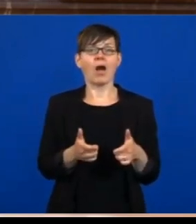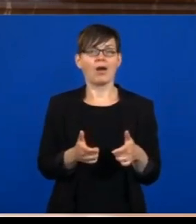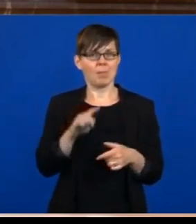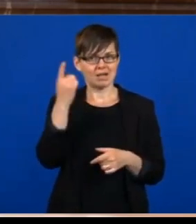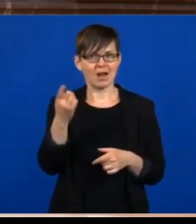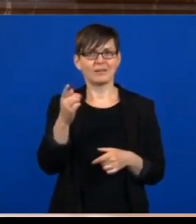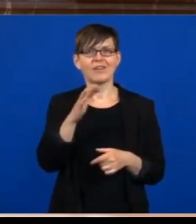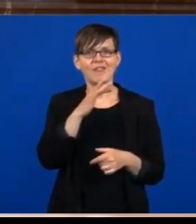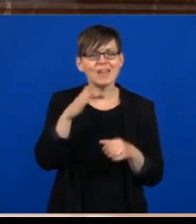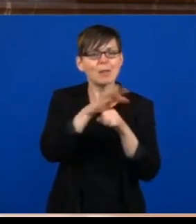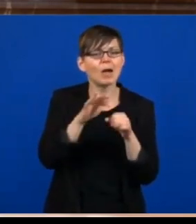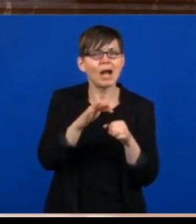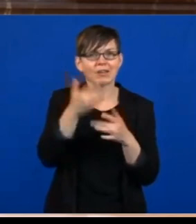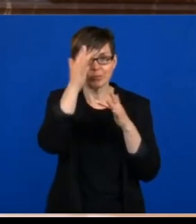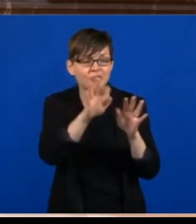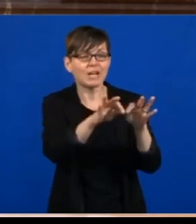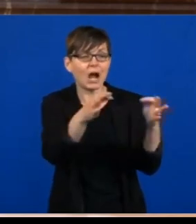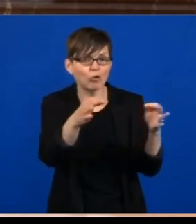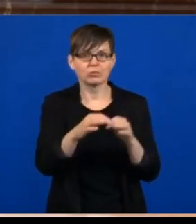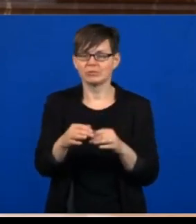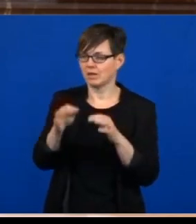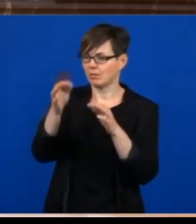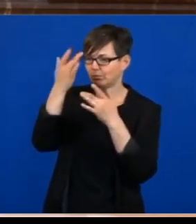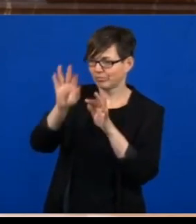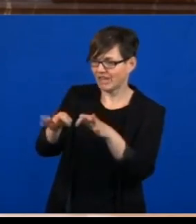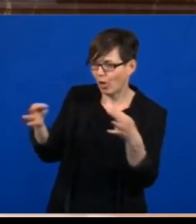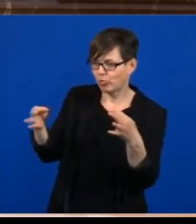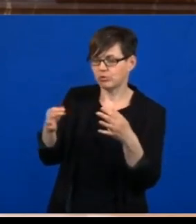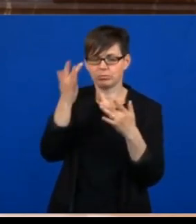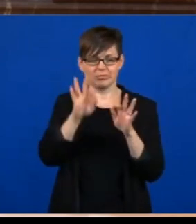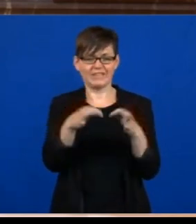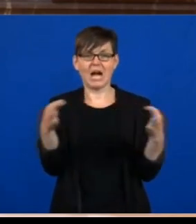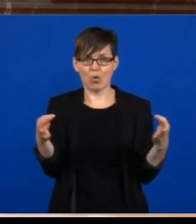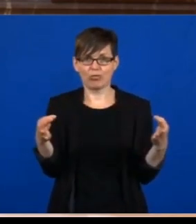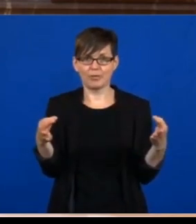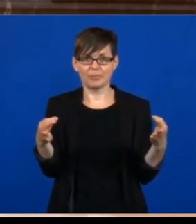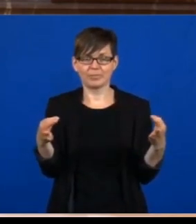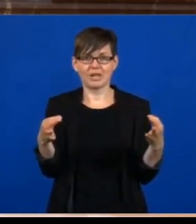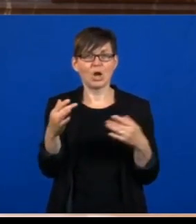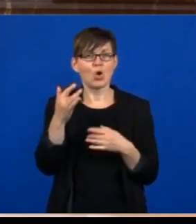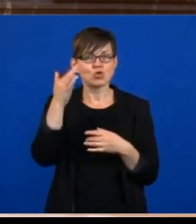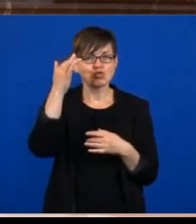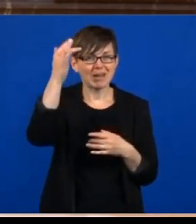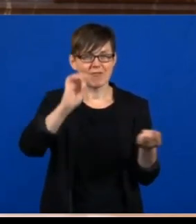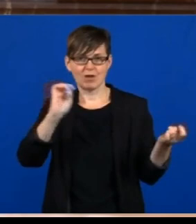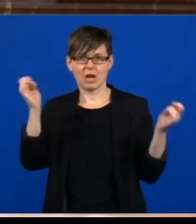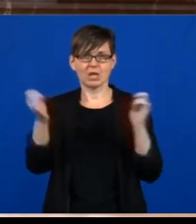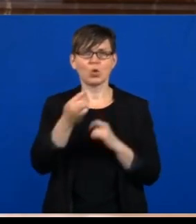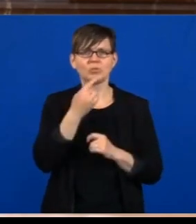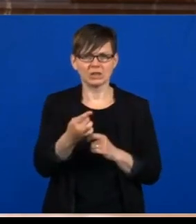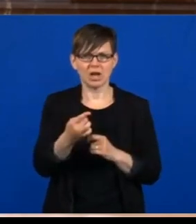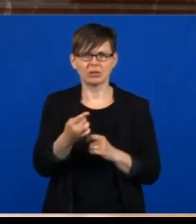Öffnungen beschlossen und dadurch gesteuert, eine solche geänderte Systematik können wir uns vorstellen. Das werden wir dann